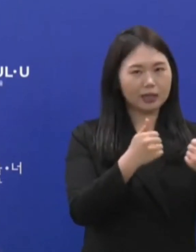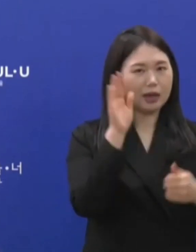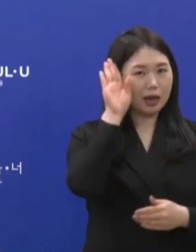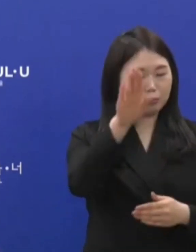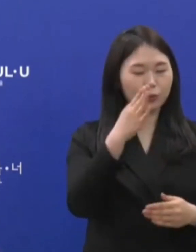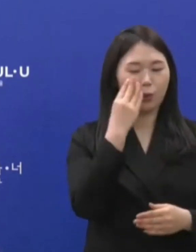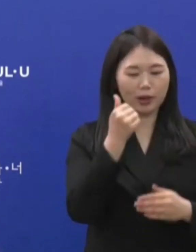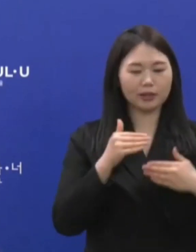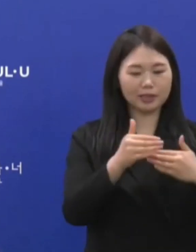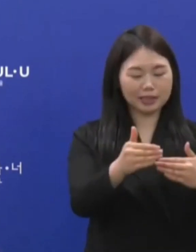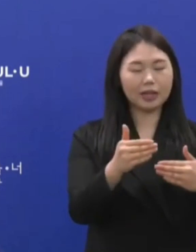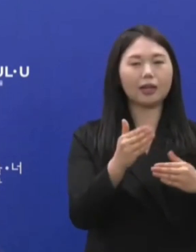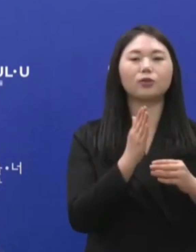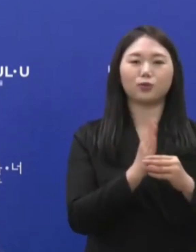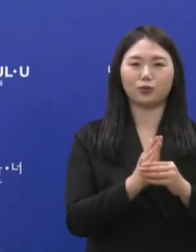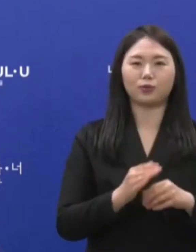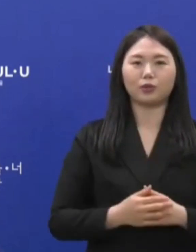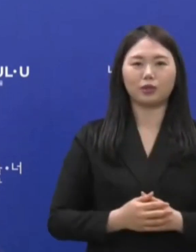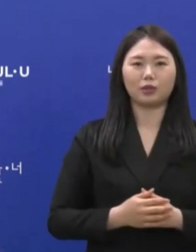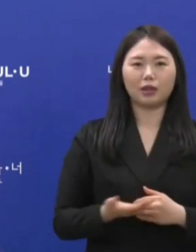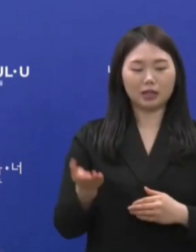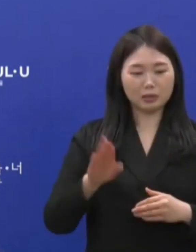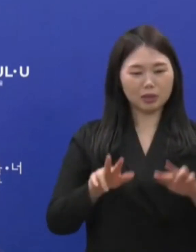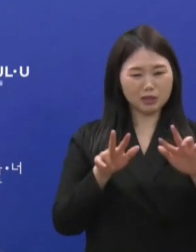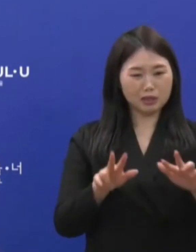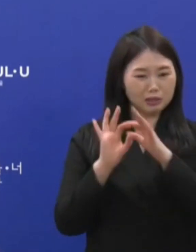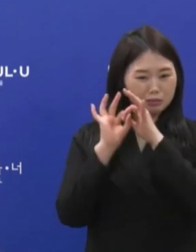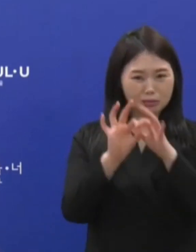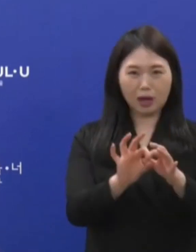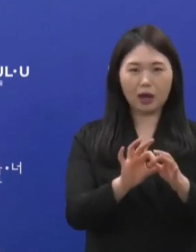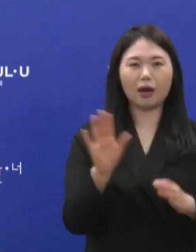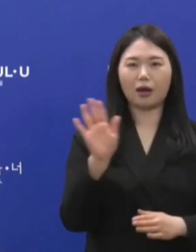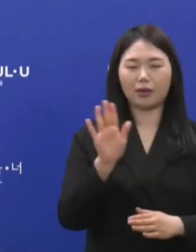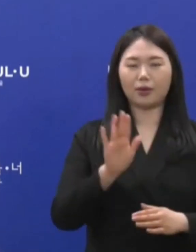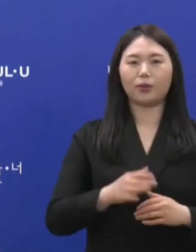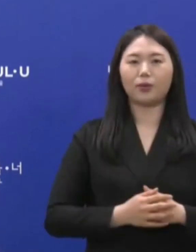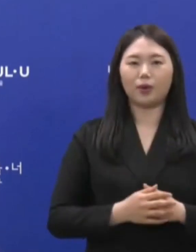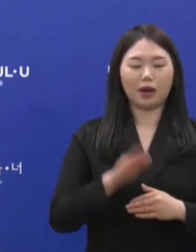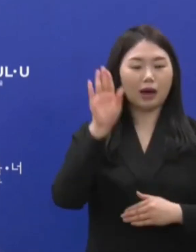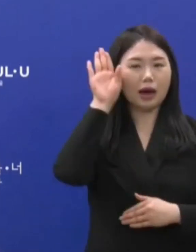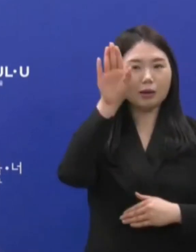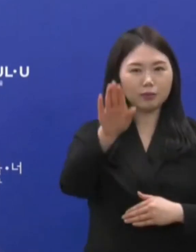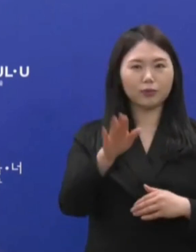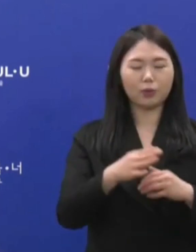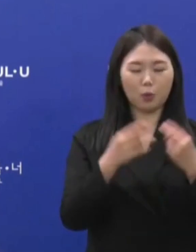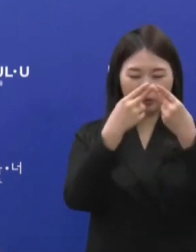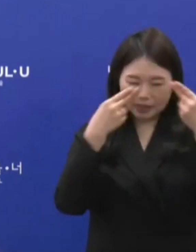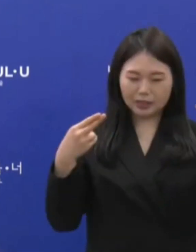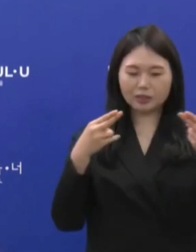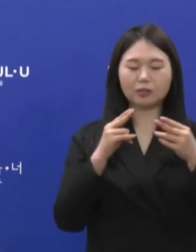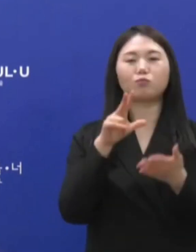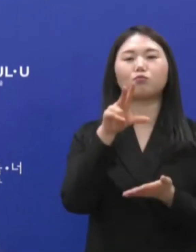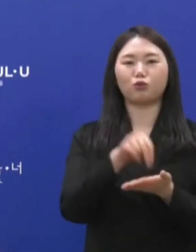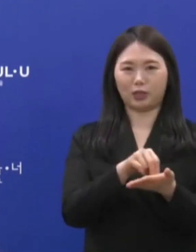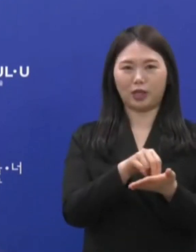하지만 여기서 머물지 않고 사건 당시 인사문제 장례식 문제 등과 관련해서 책임 있는